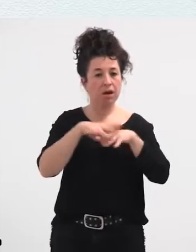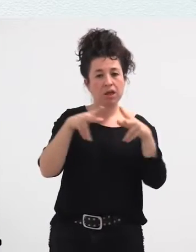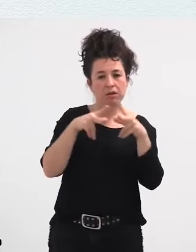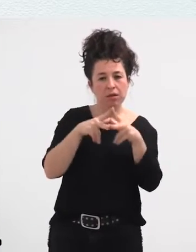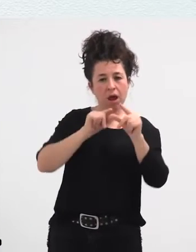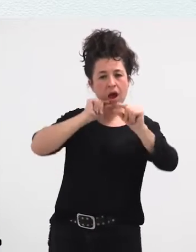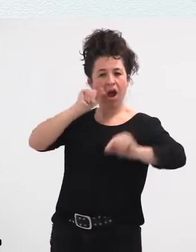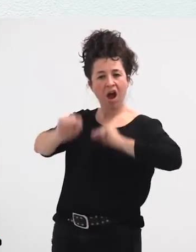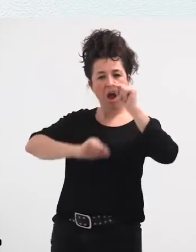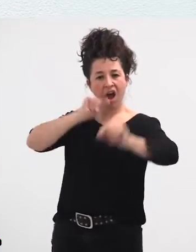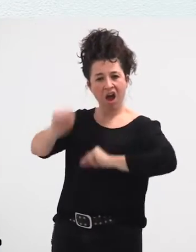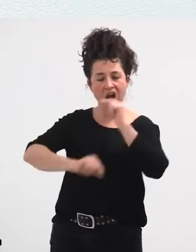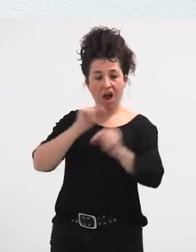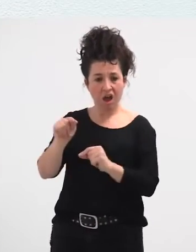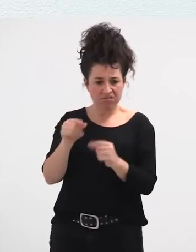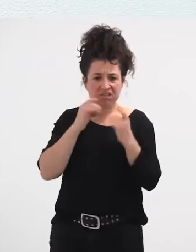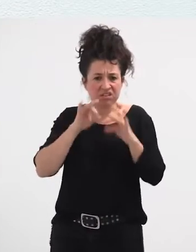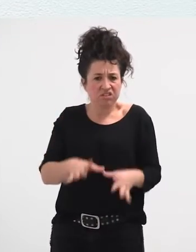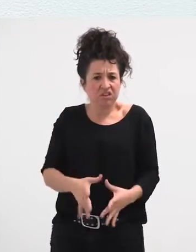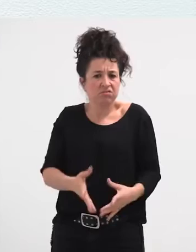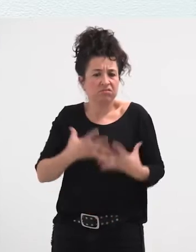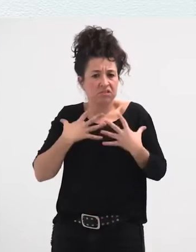eta nahiko histori tersteak egondira.